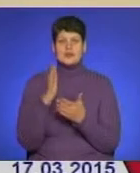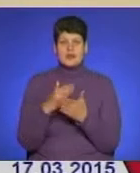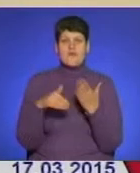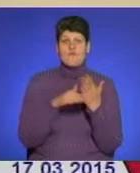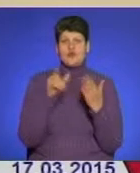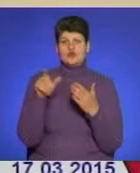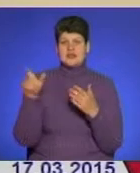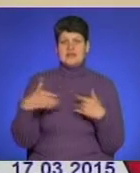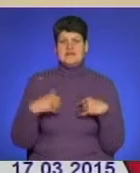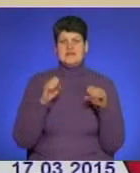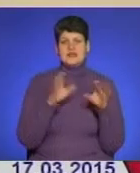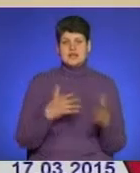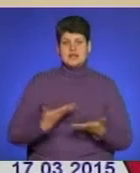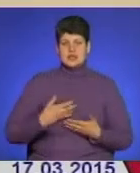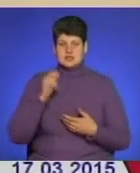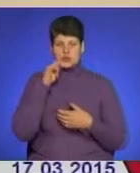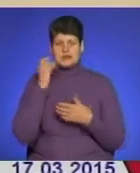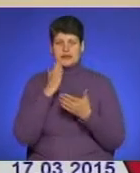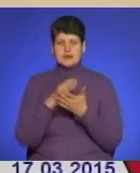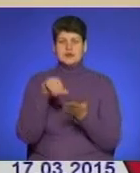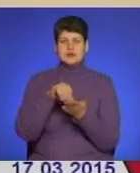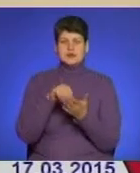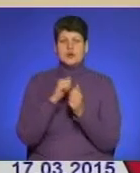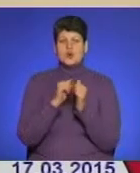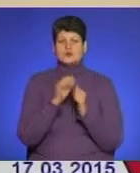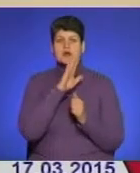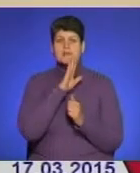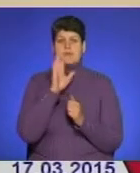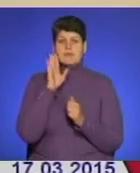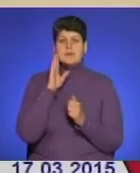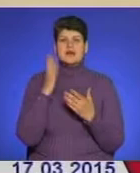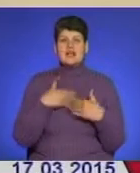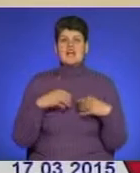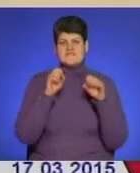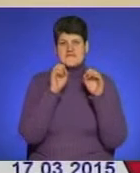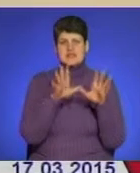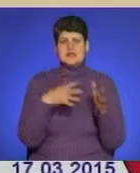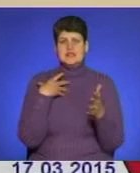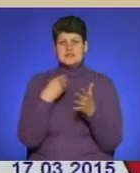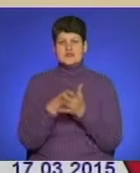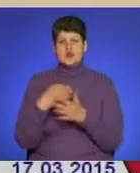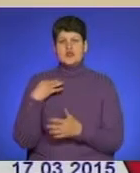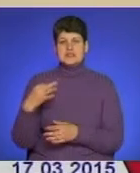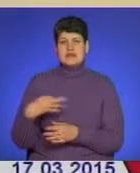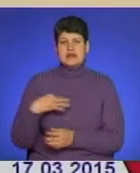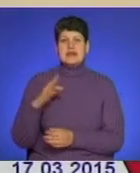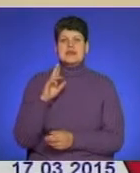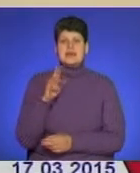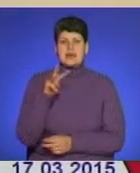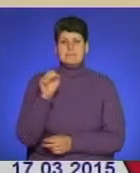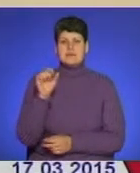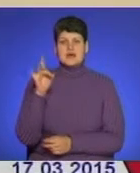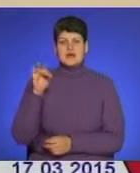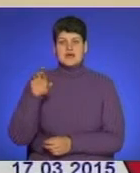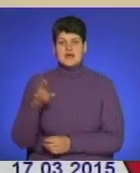своє життя за Україну. Є присутня кожна мама в цій хресній дорозі, яка віддала свого сина, та як Марія віддала